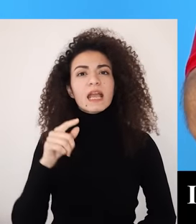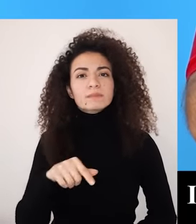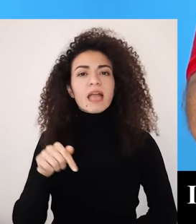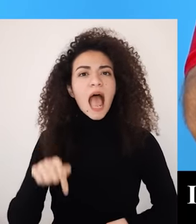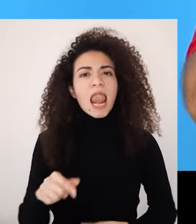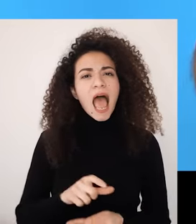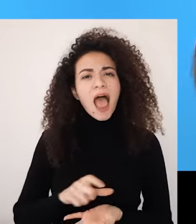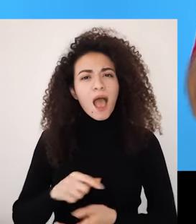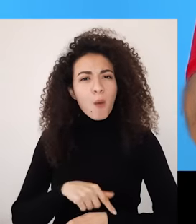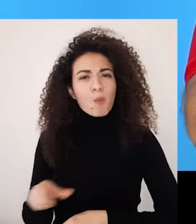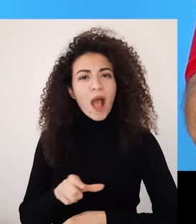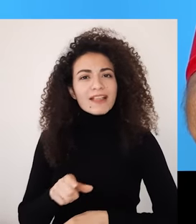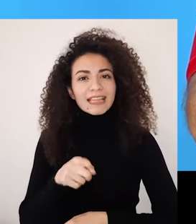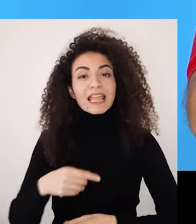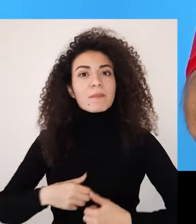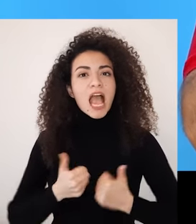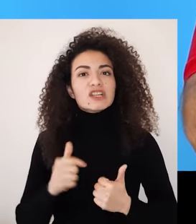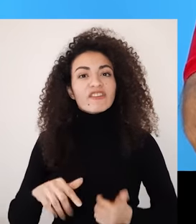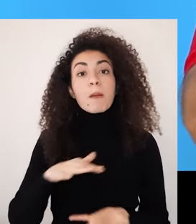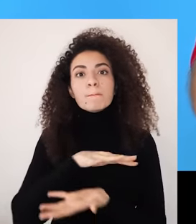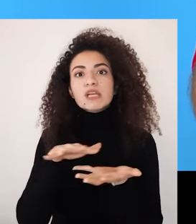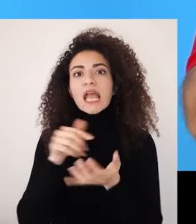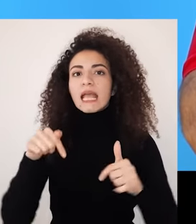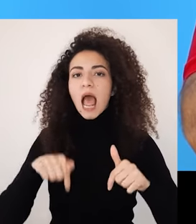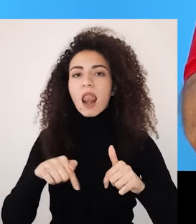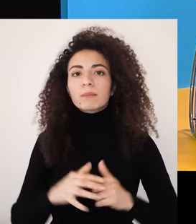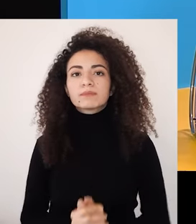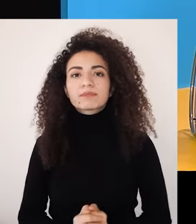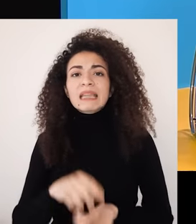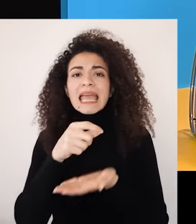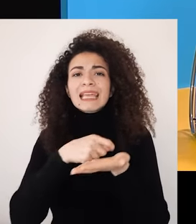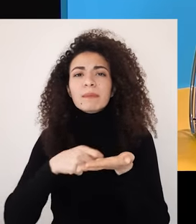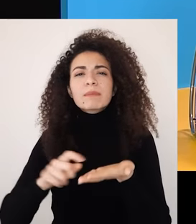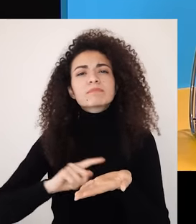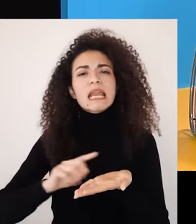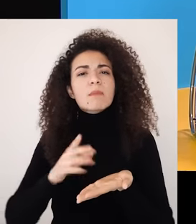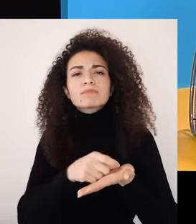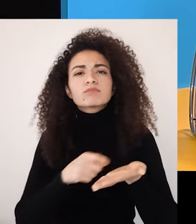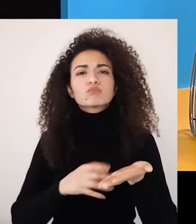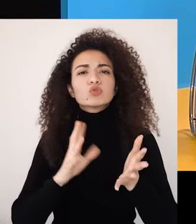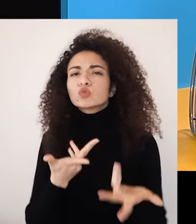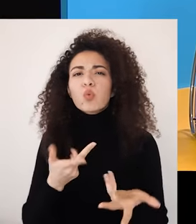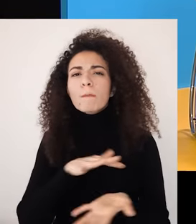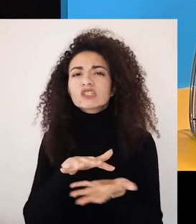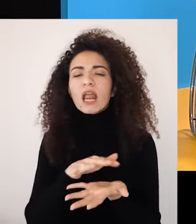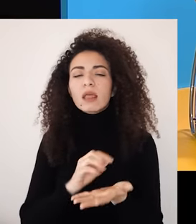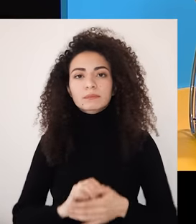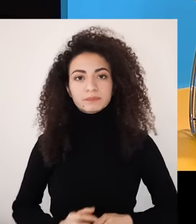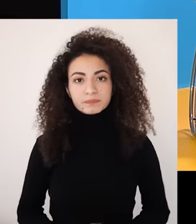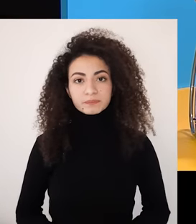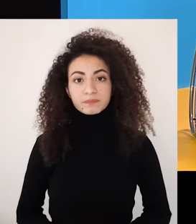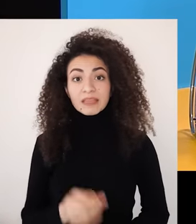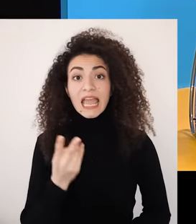توضع قدامك نموذج حقيبة أدوات الأس أس أر آي الموجودة بالملحق وتكتبق أجوبتك على الأسئلة باتباع المراحل